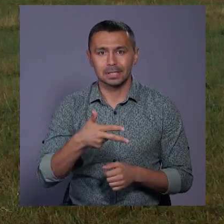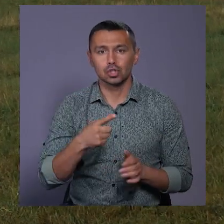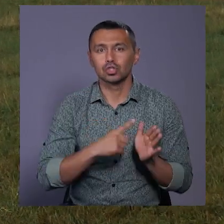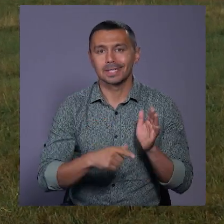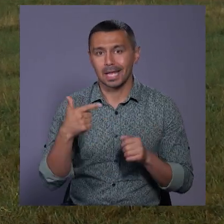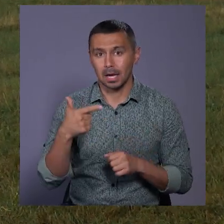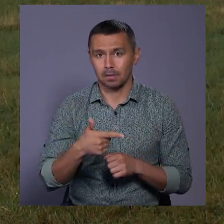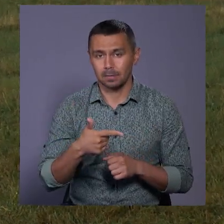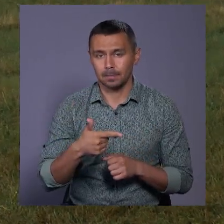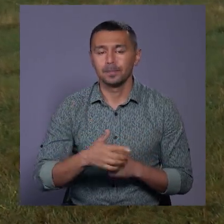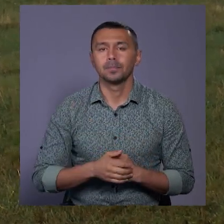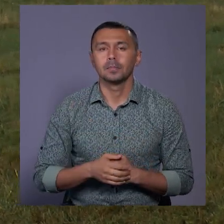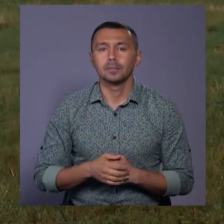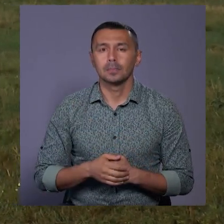гривень.